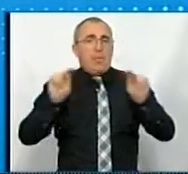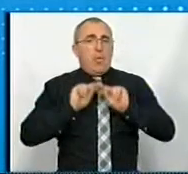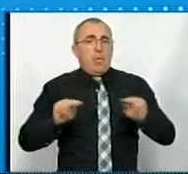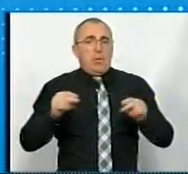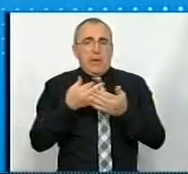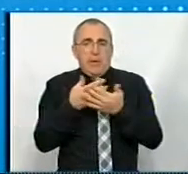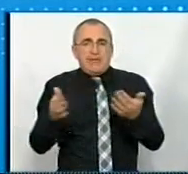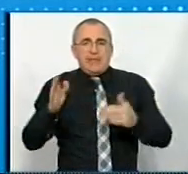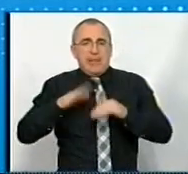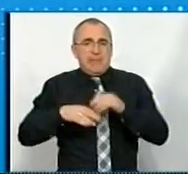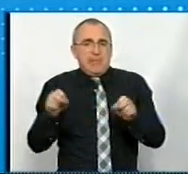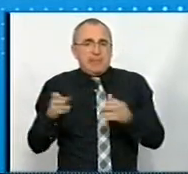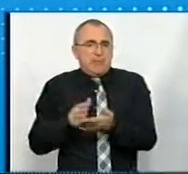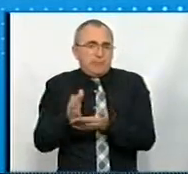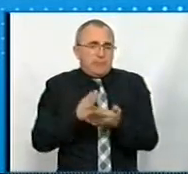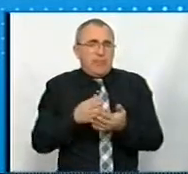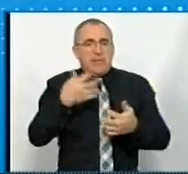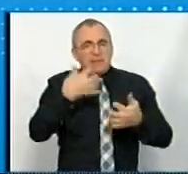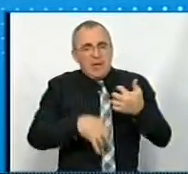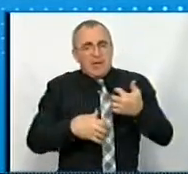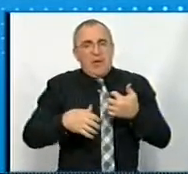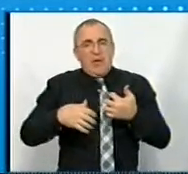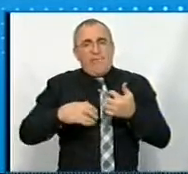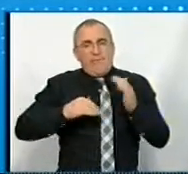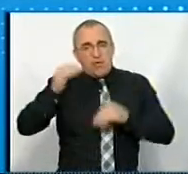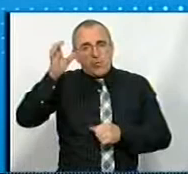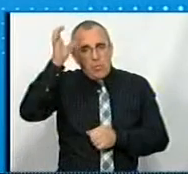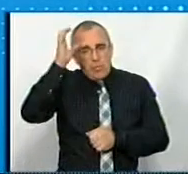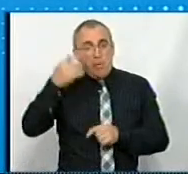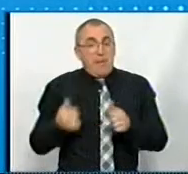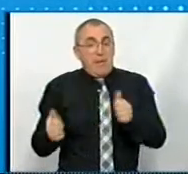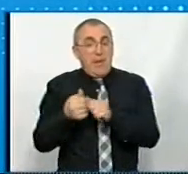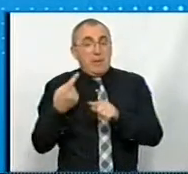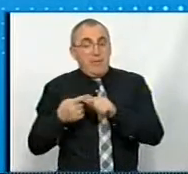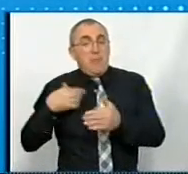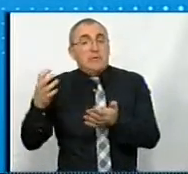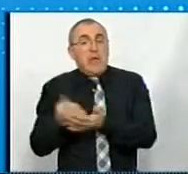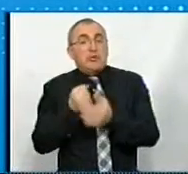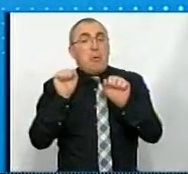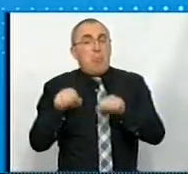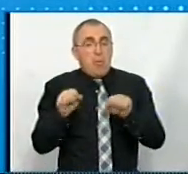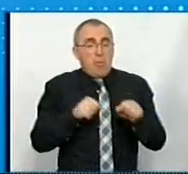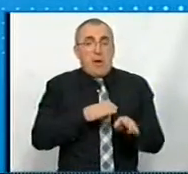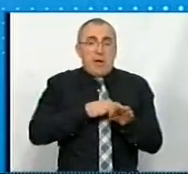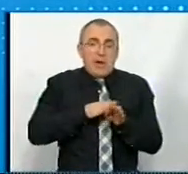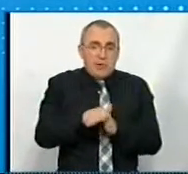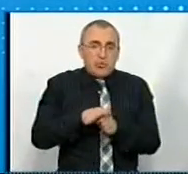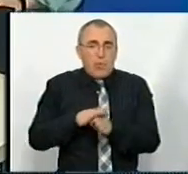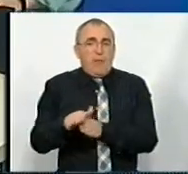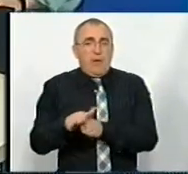різноманітні спеціальності, які пов'язані з середньою, вищою освітою. Але при цьому ми знайшли можливість реалізуватись